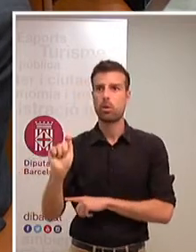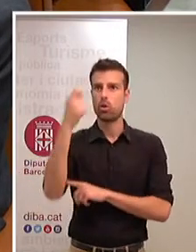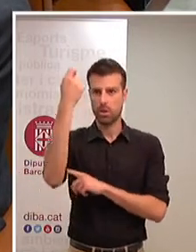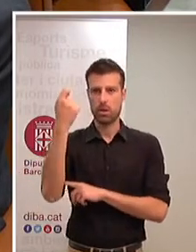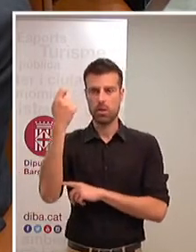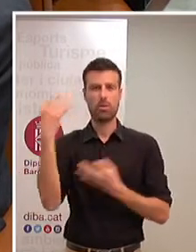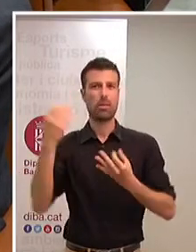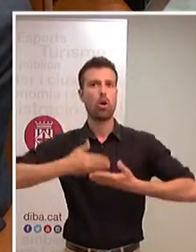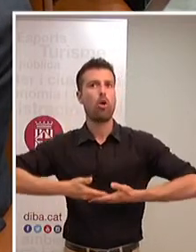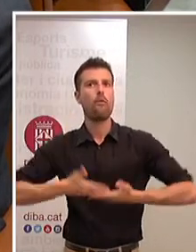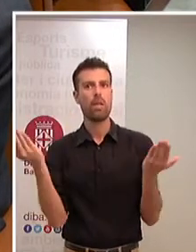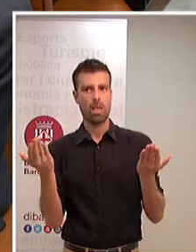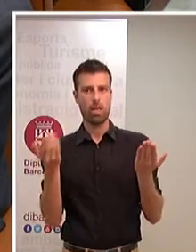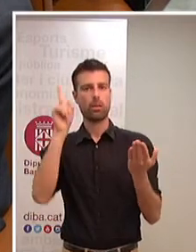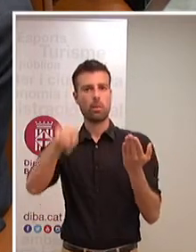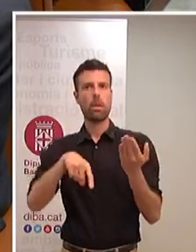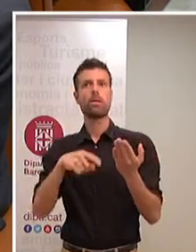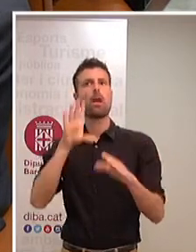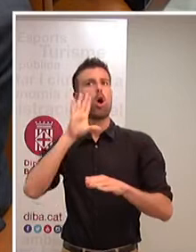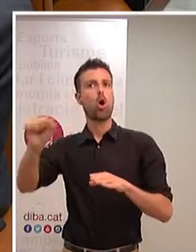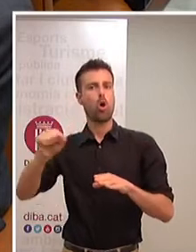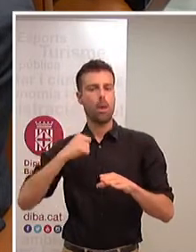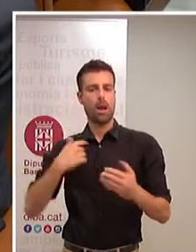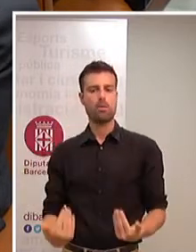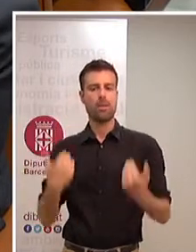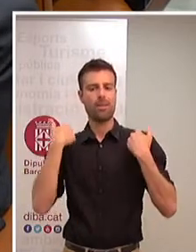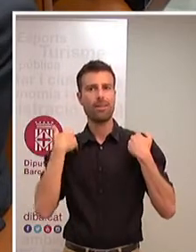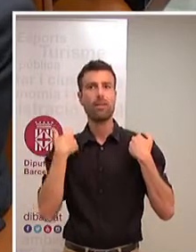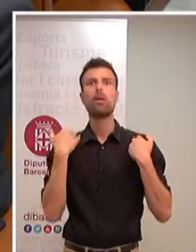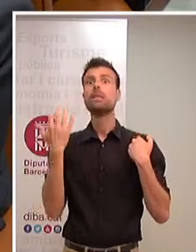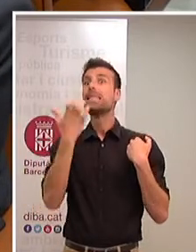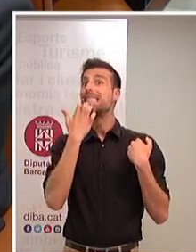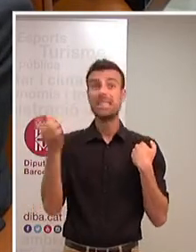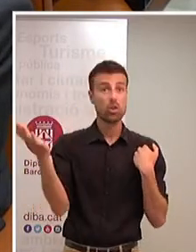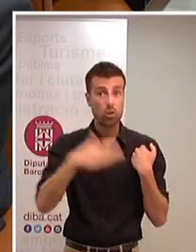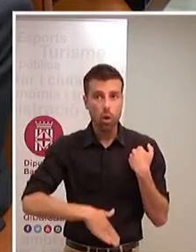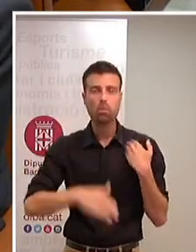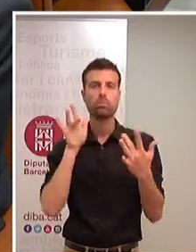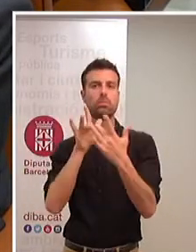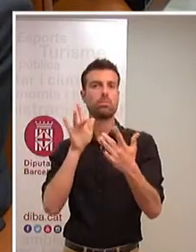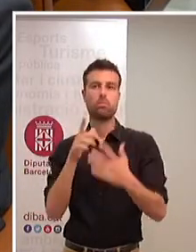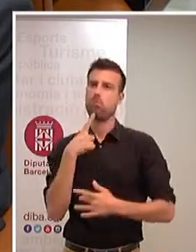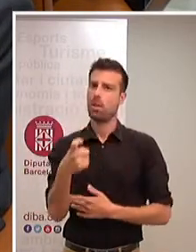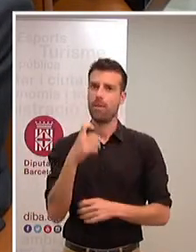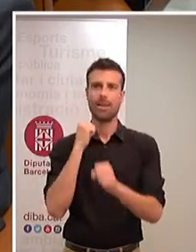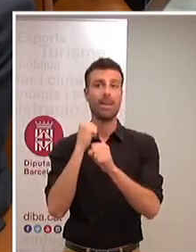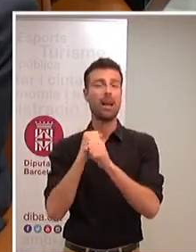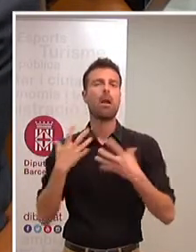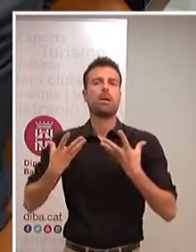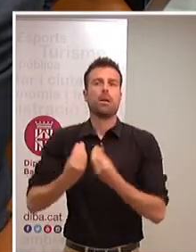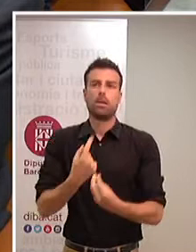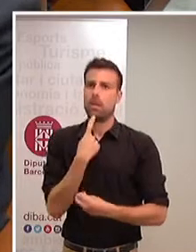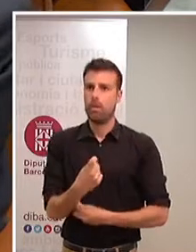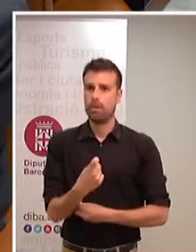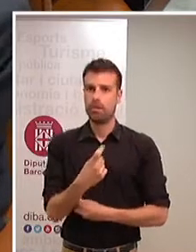confiança en una governabilitat i quan es governa si no s'estabueix fa dificulta molt més la relació i el treball. És obvi que